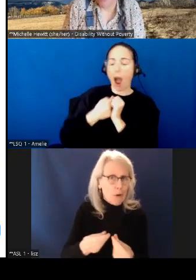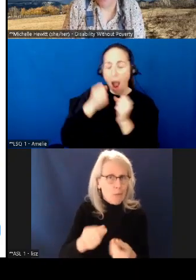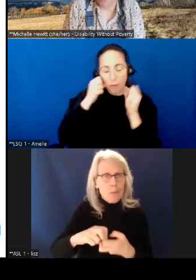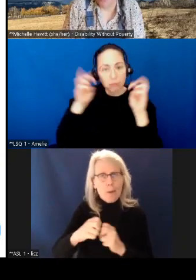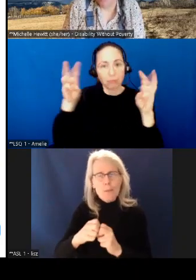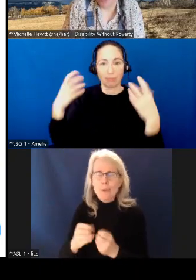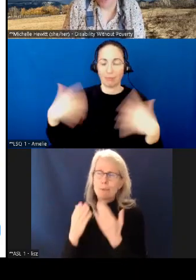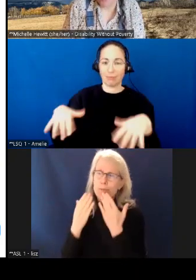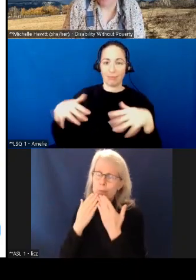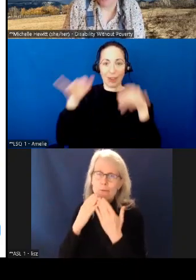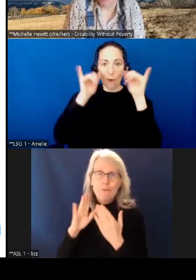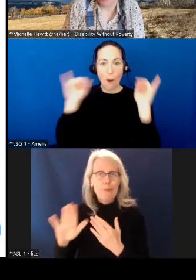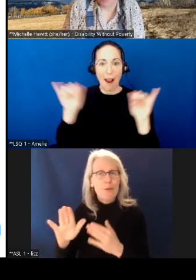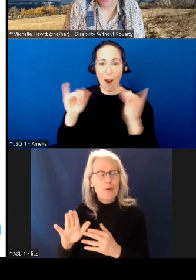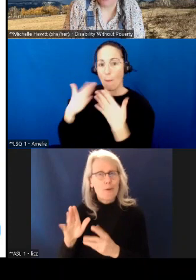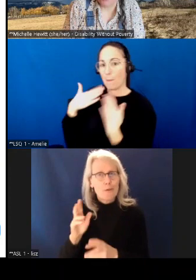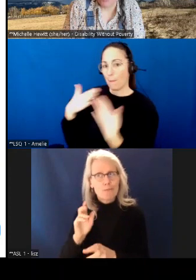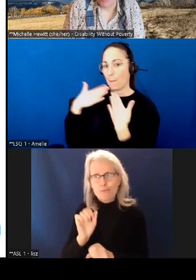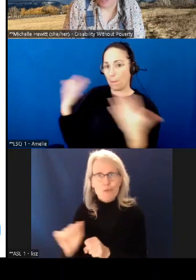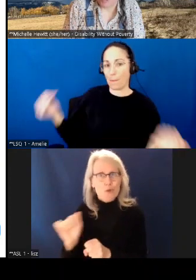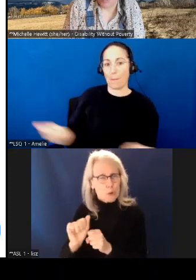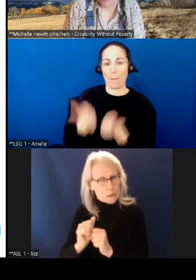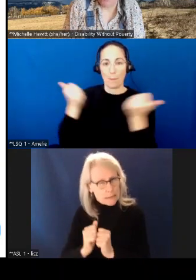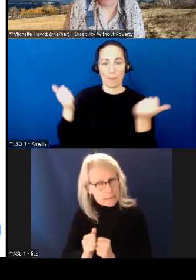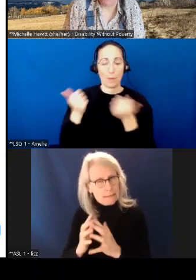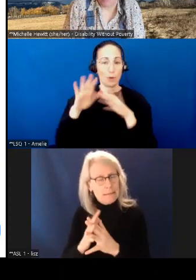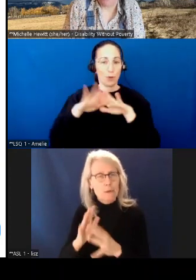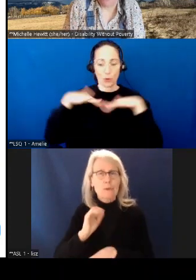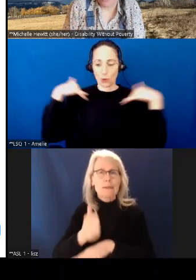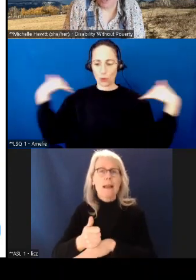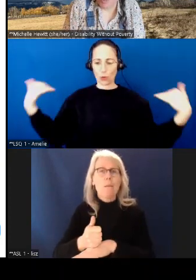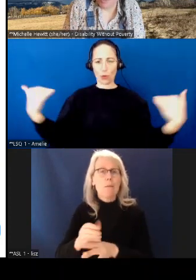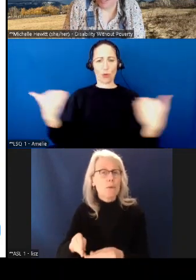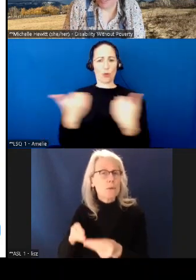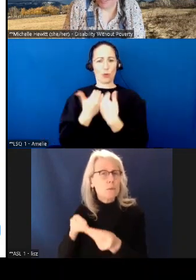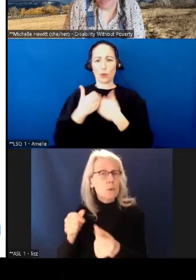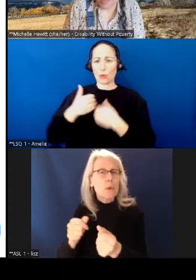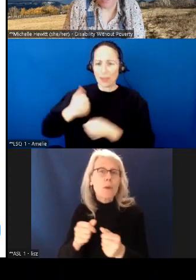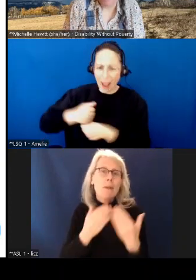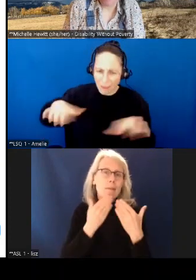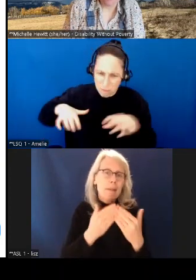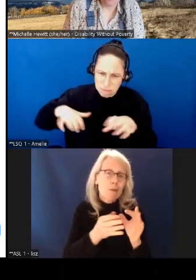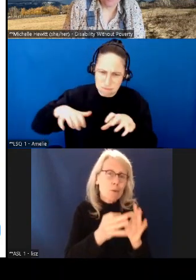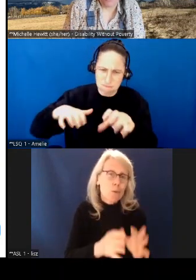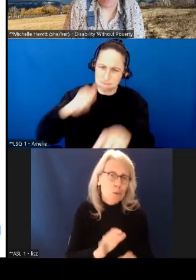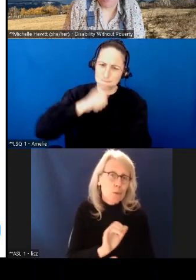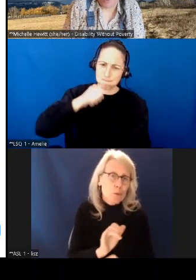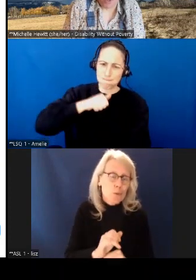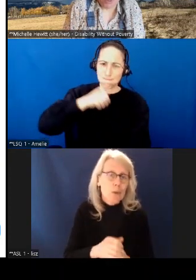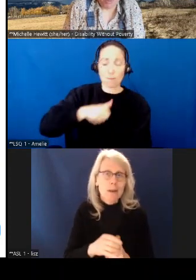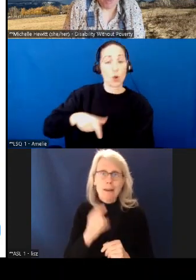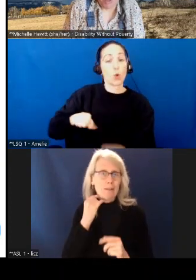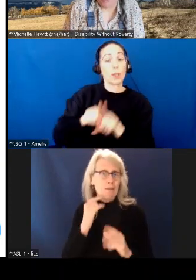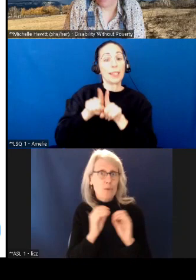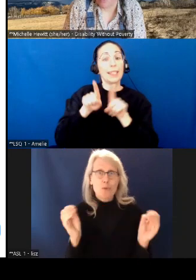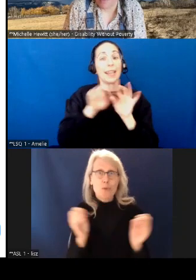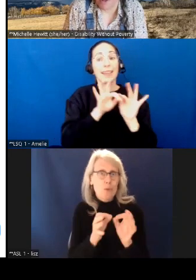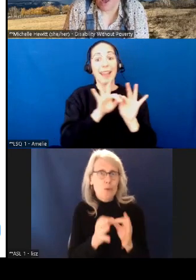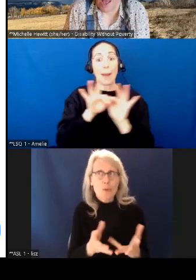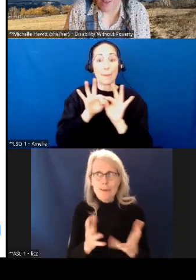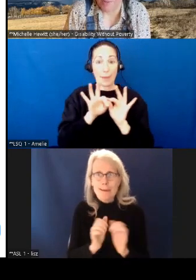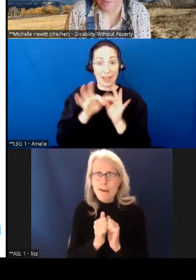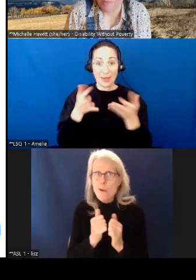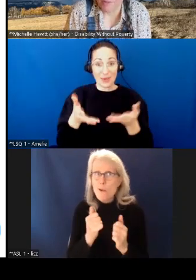vraiment extraordinaire. Et nous les remercions énormément pour tout le travail acharné qu'ils font ainsi que nos